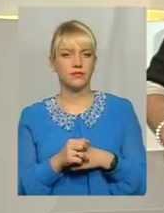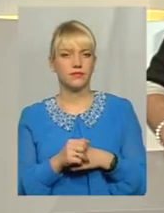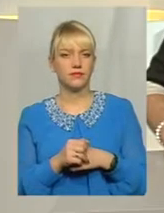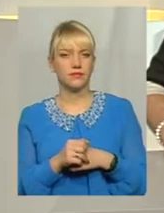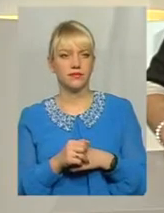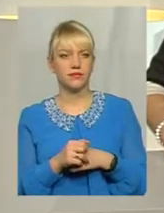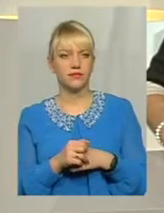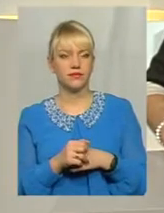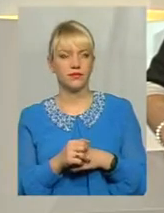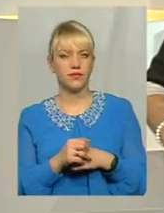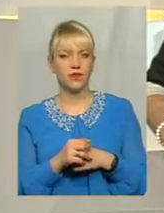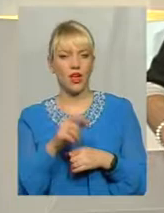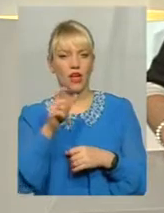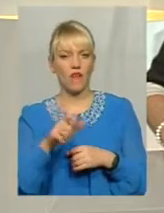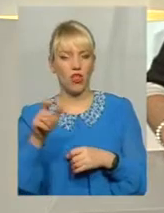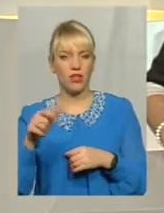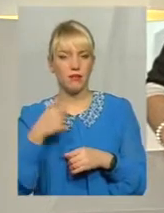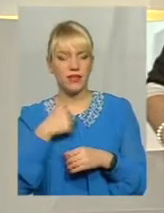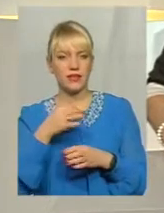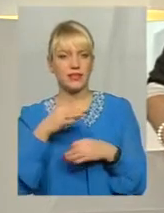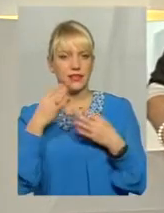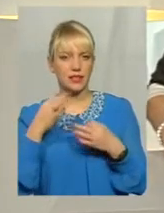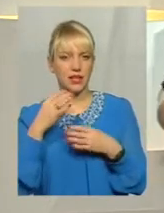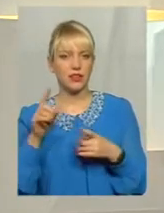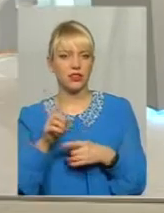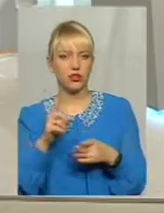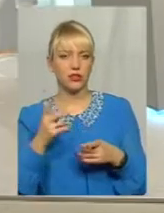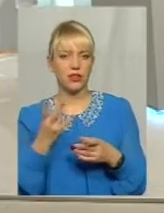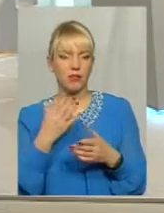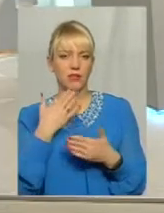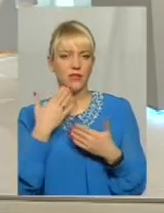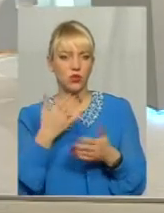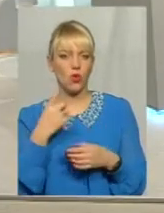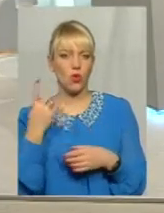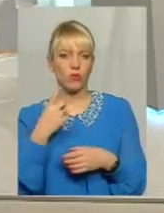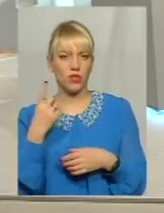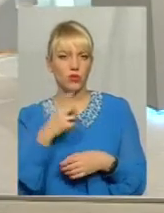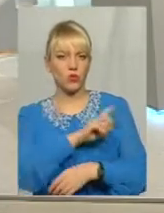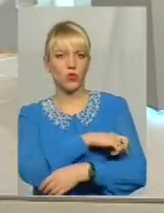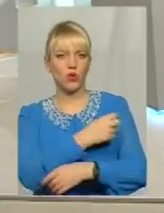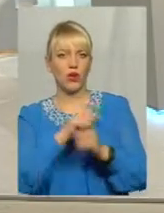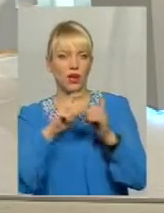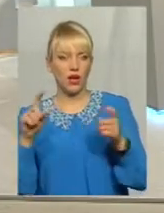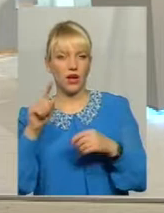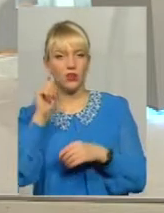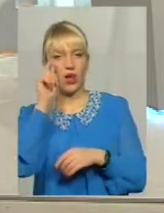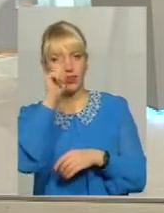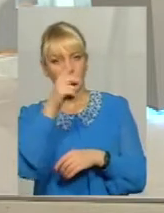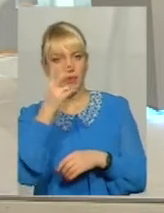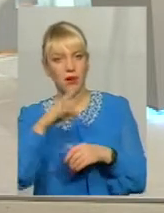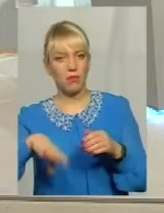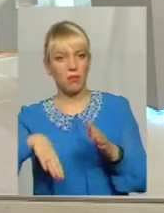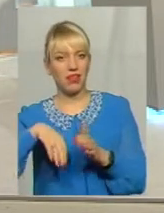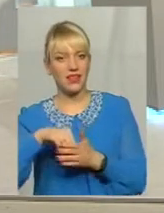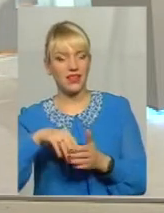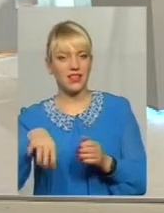Вони сказали мені обратися в обласну лікарню, але там потрібно мені платити за все остальное. Ось